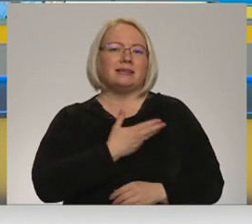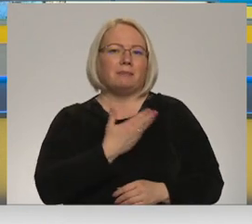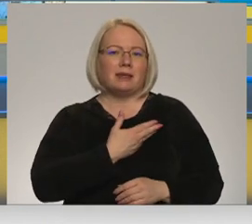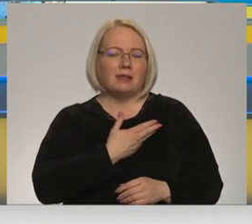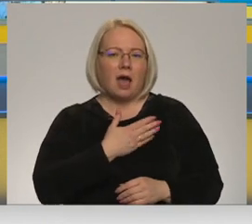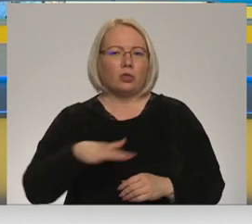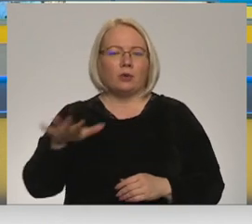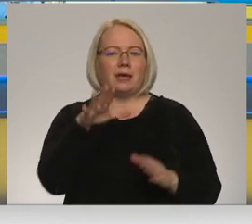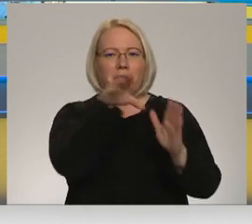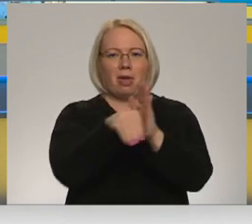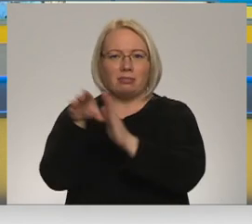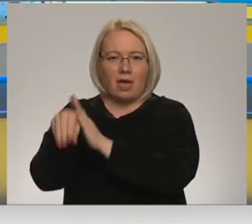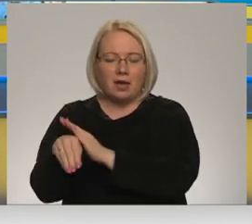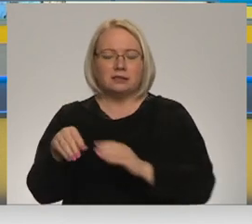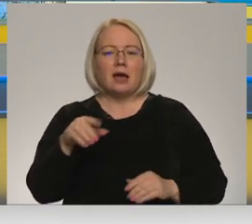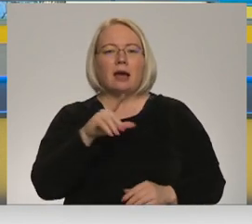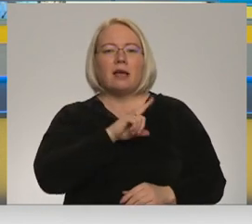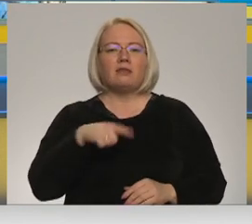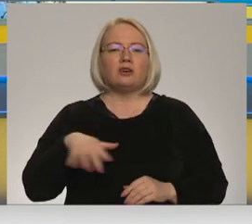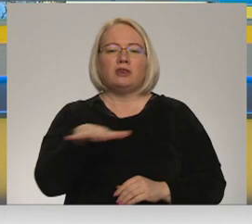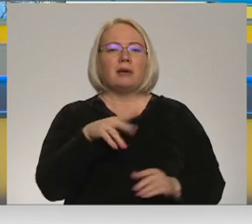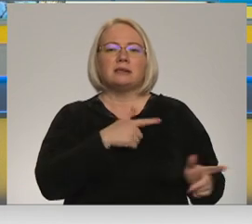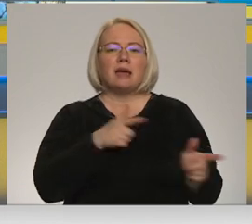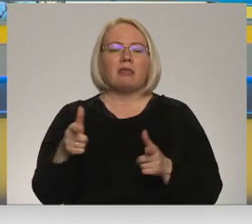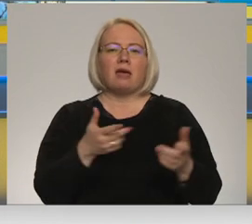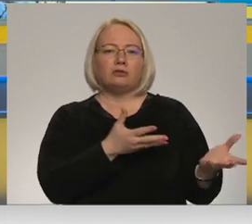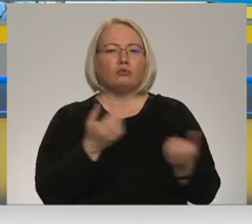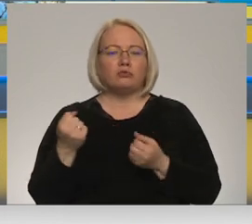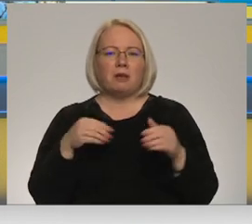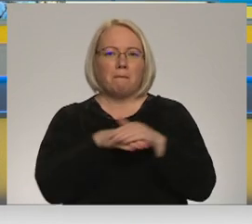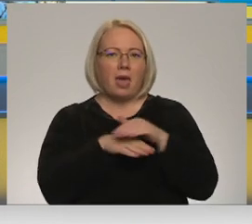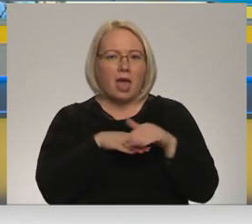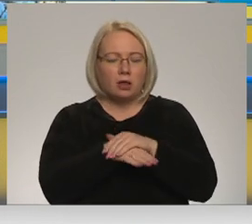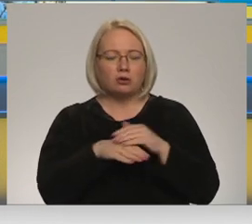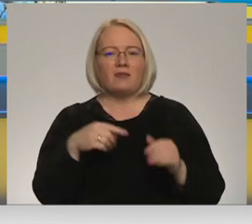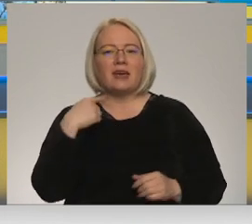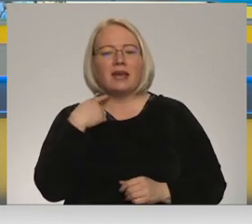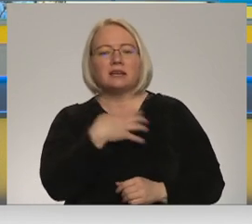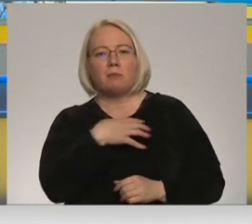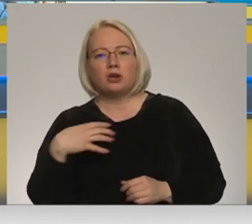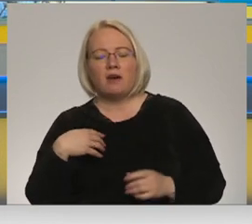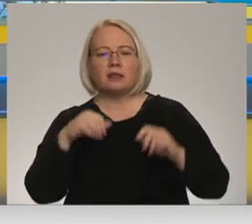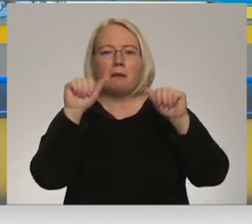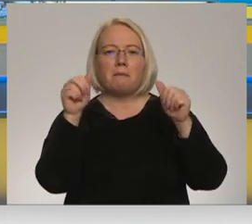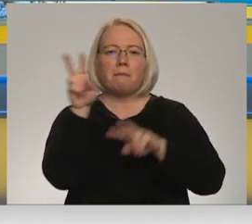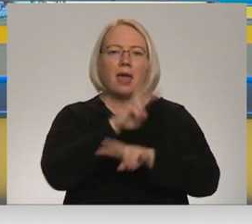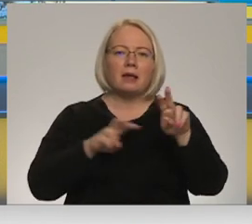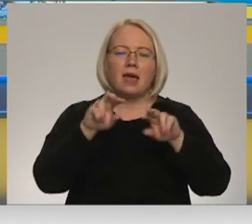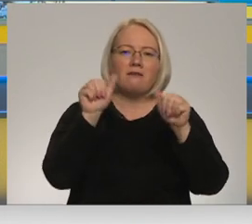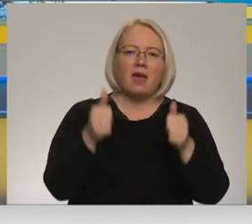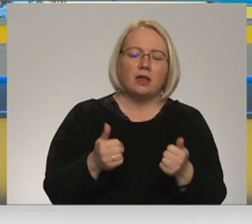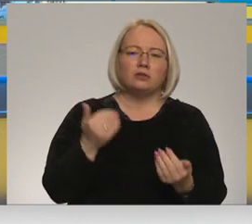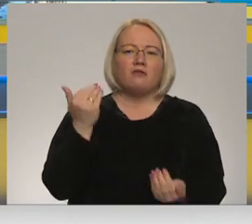ģimenēs, Latviešu ģimenēs, kas ir gatavs uzņemt bērļus, vai Rīgas pašvaldība ir meklējusi veidus un varbūt atradusi jau